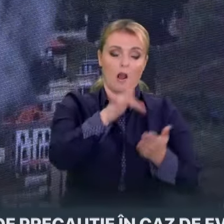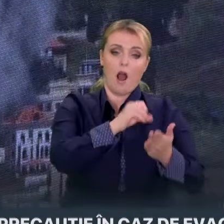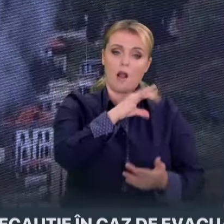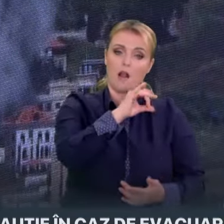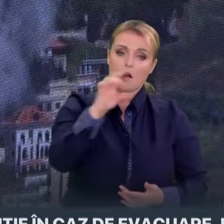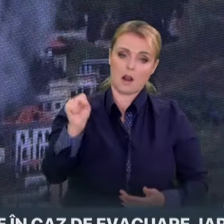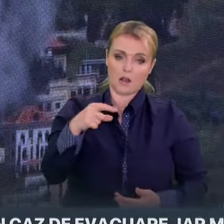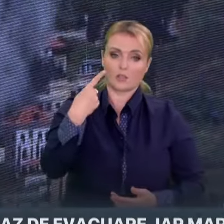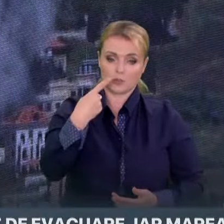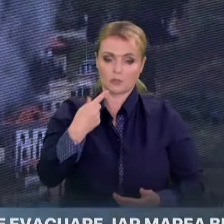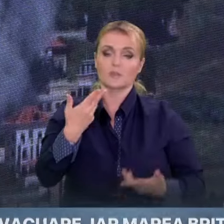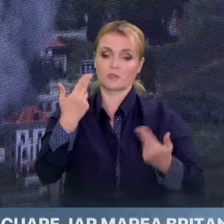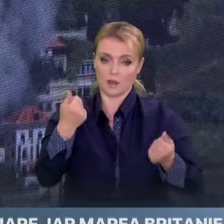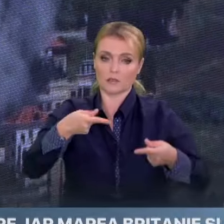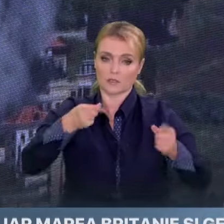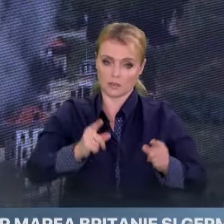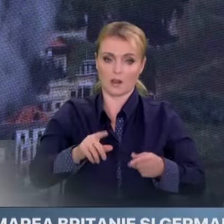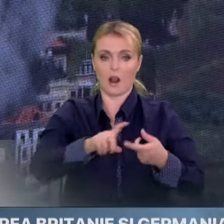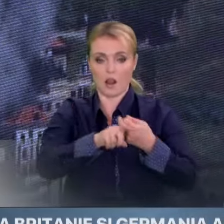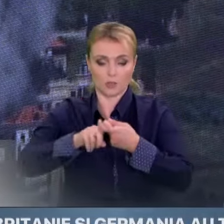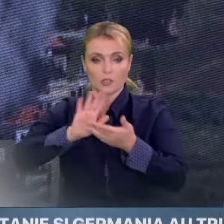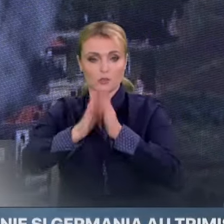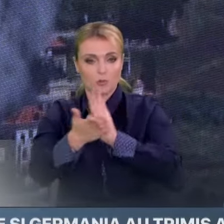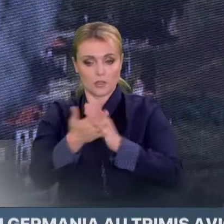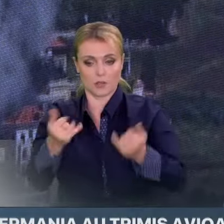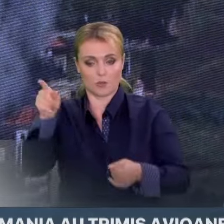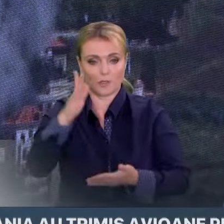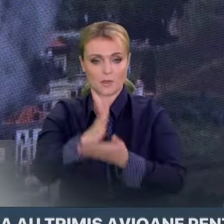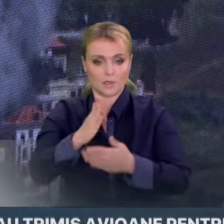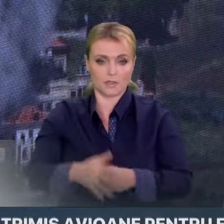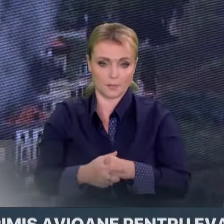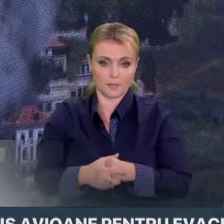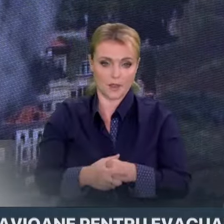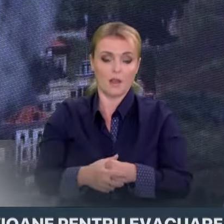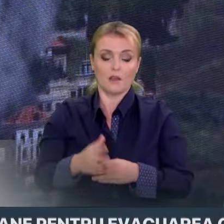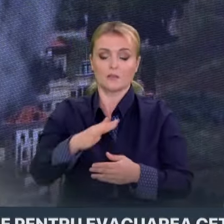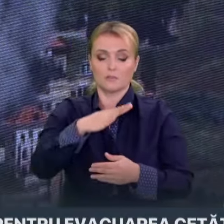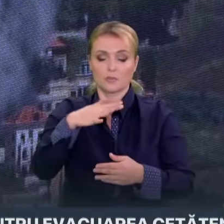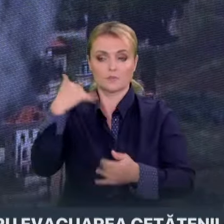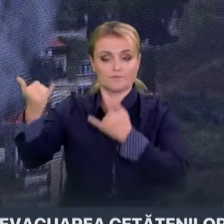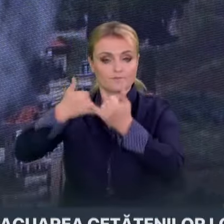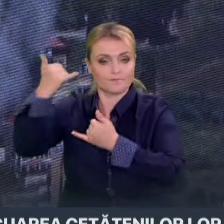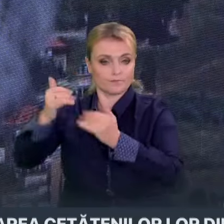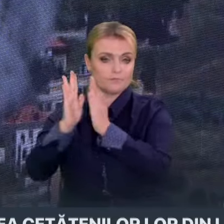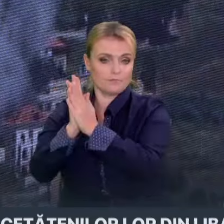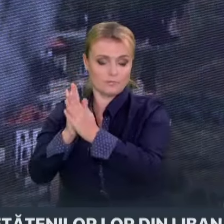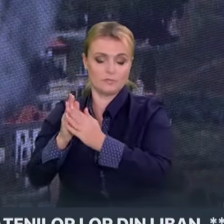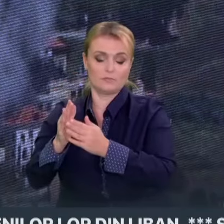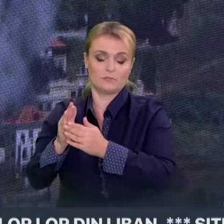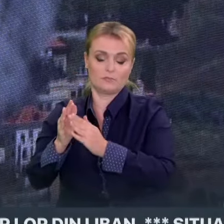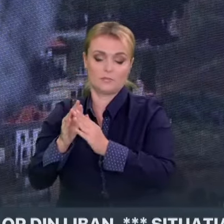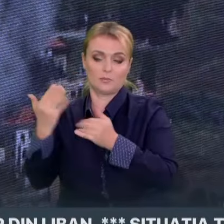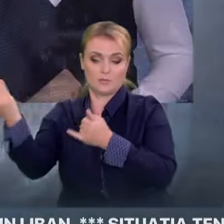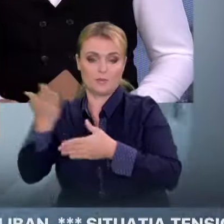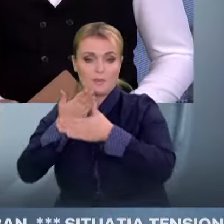au confirmat pentru Moldova 1 că, în legătură cu situația tensionată, au parvenit recent și parvin în continuare mai multe